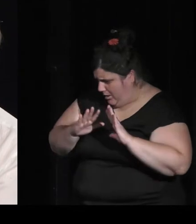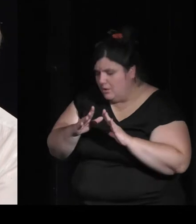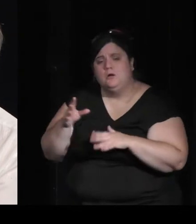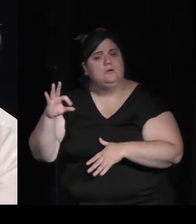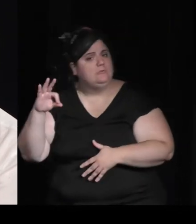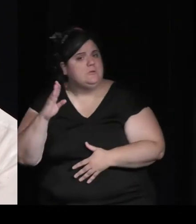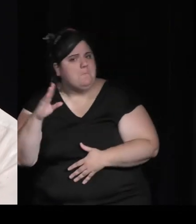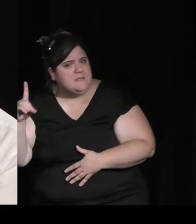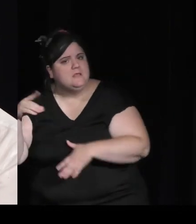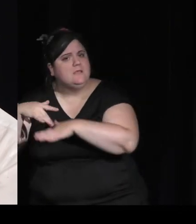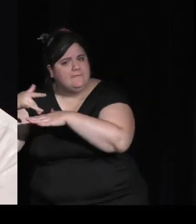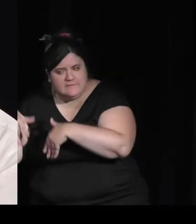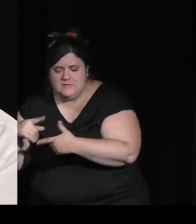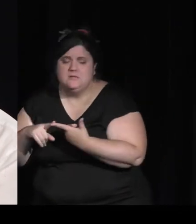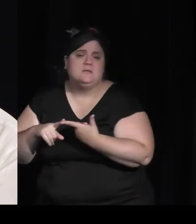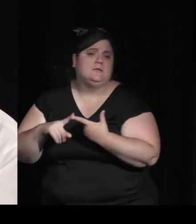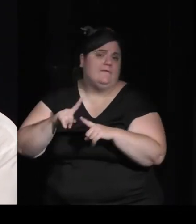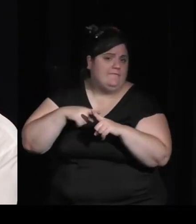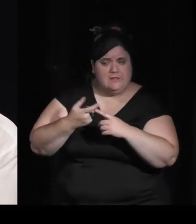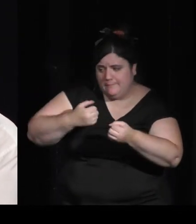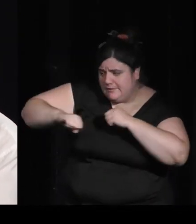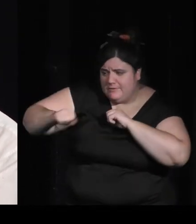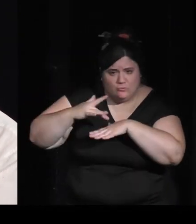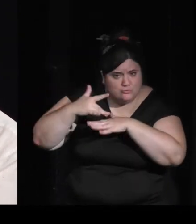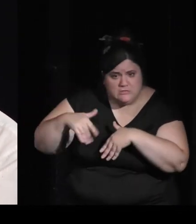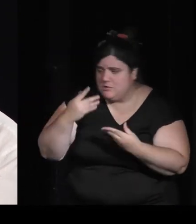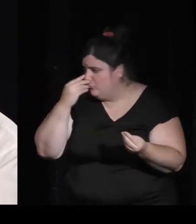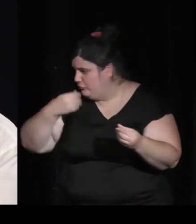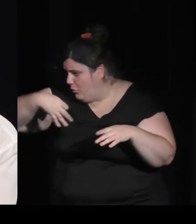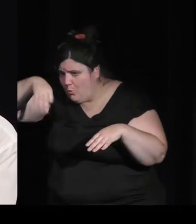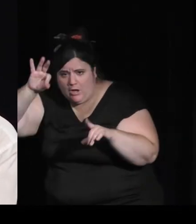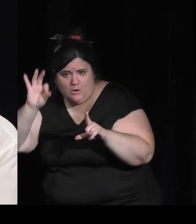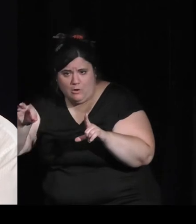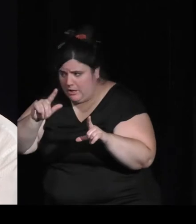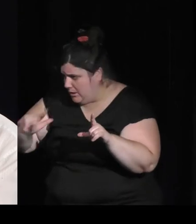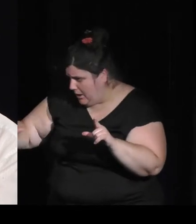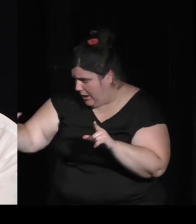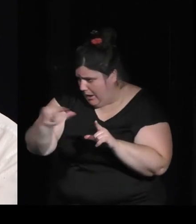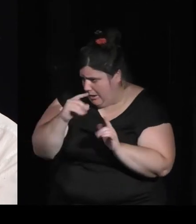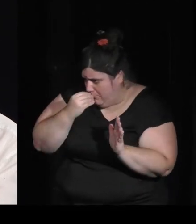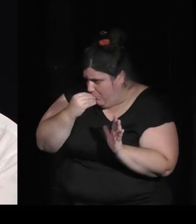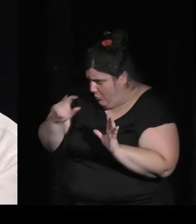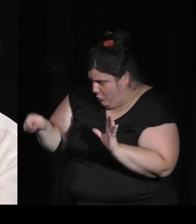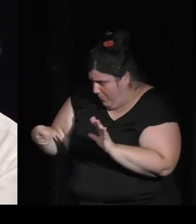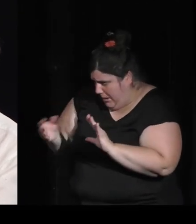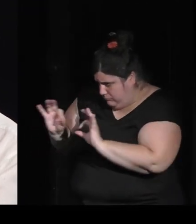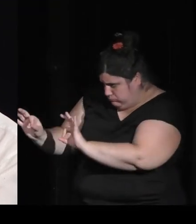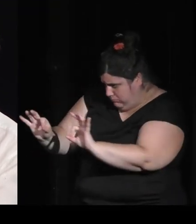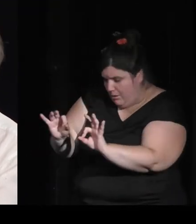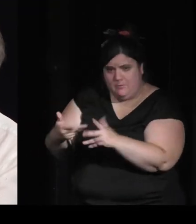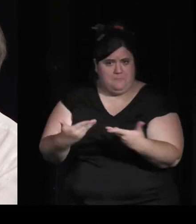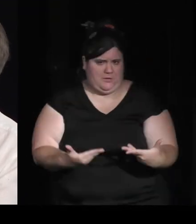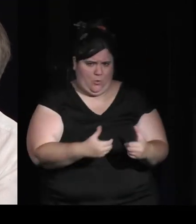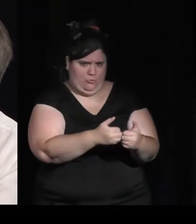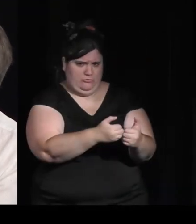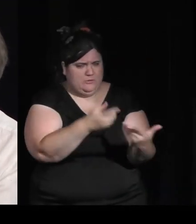que c'est vrai que vous avez un parcours où l'aquarelle semble naturelle, on va dire, même dans l'animation. Et pourquoi, justement, rajouter, se